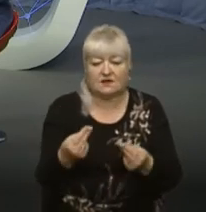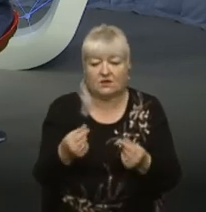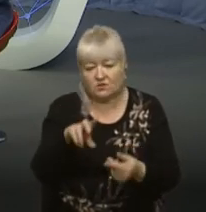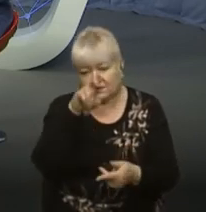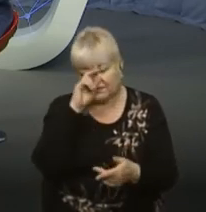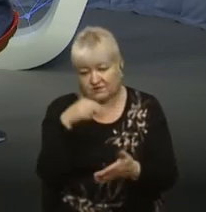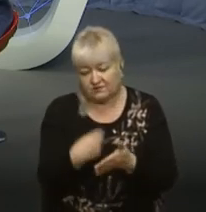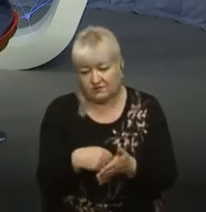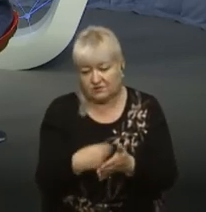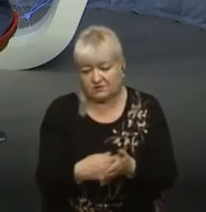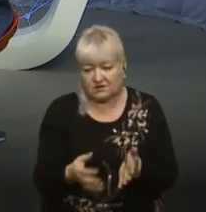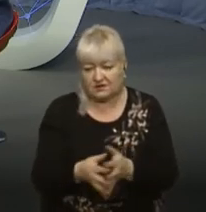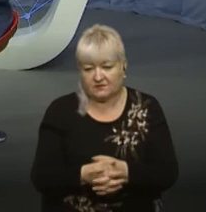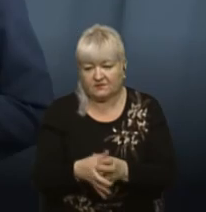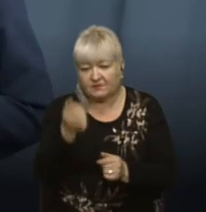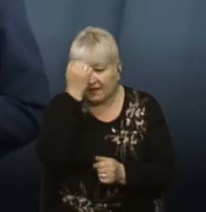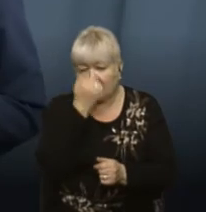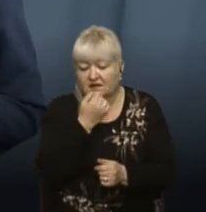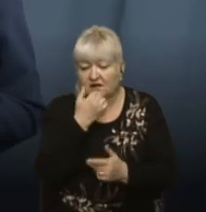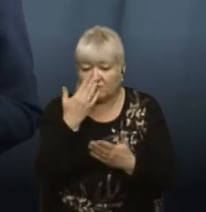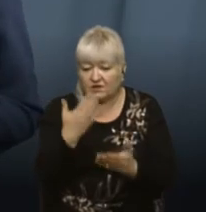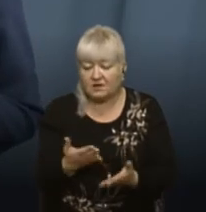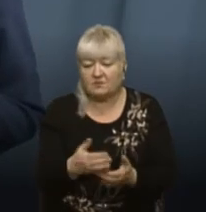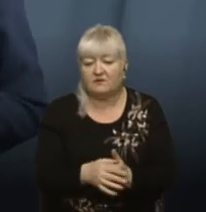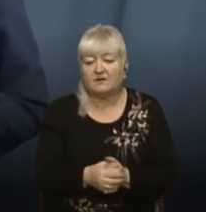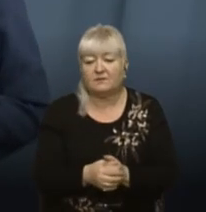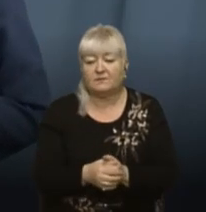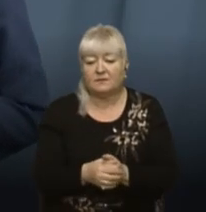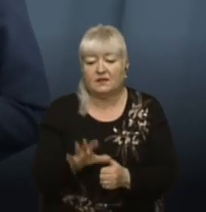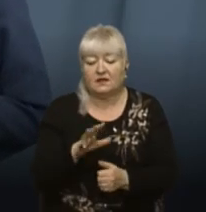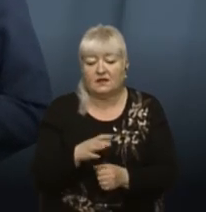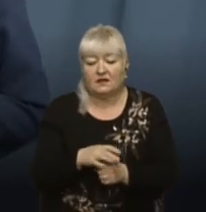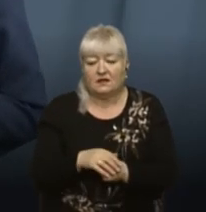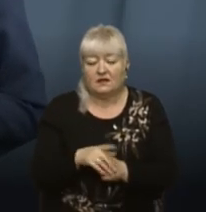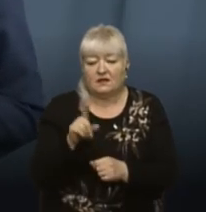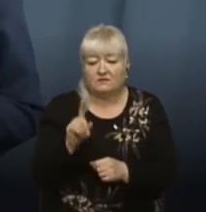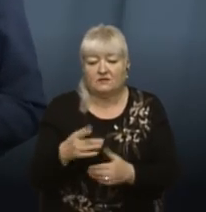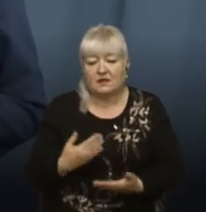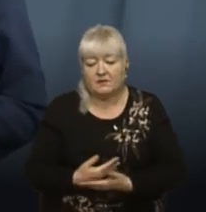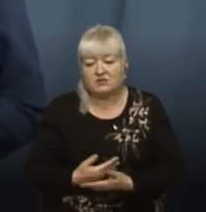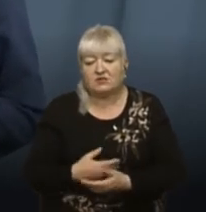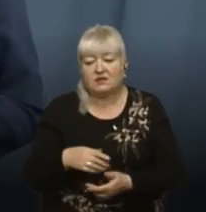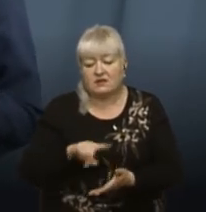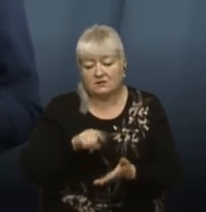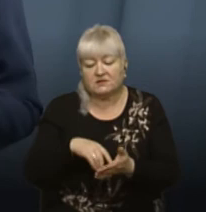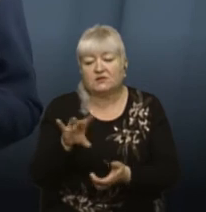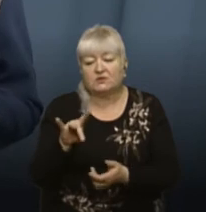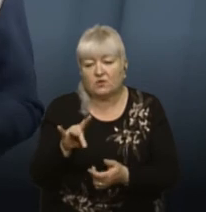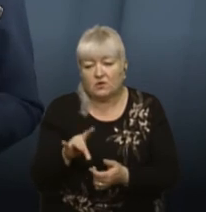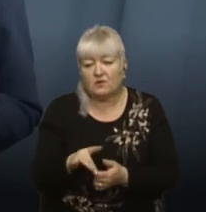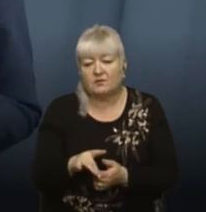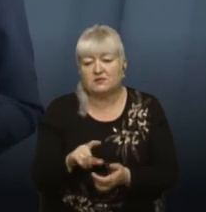бюджет. Дякую вам, пані Мар'яна. Я нагадаю, що це була Мар'яна Веселовська, вона мешканка міста Дрогович, власне,